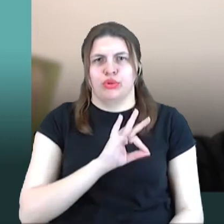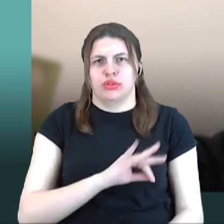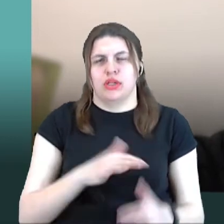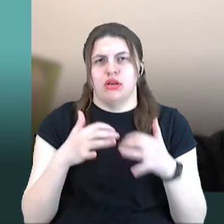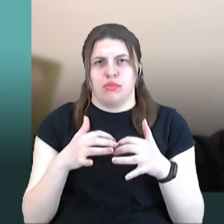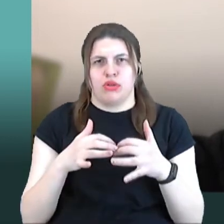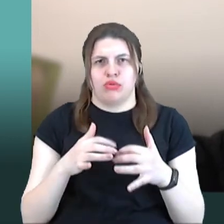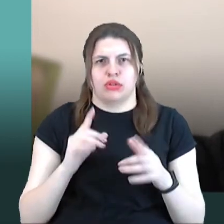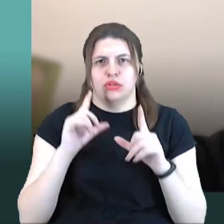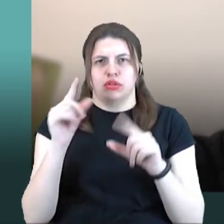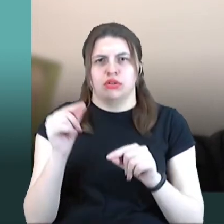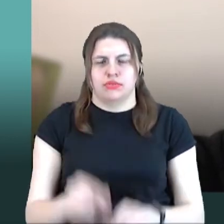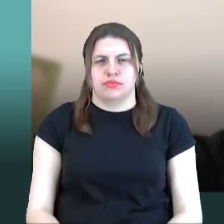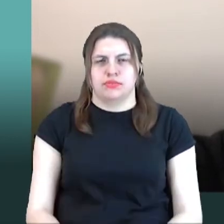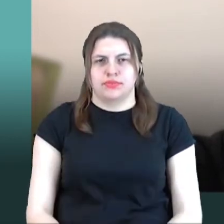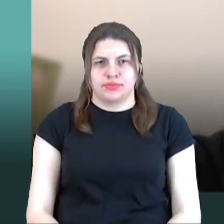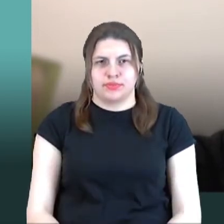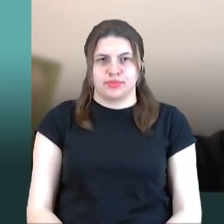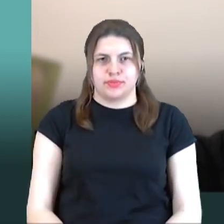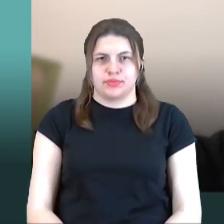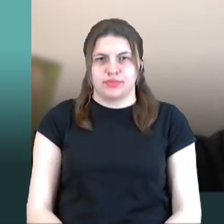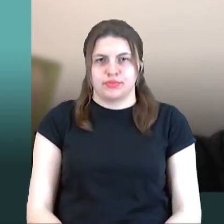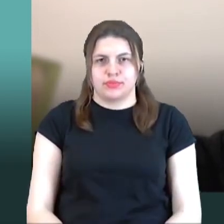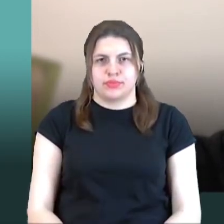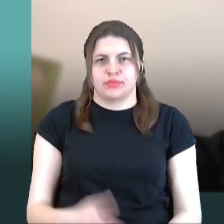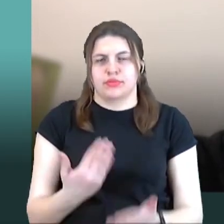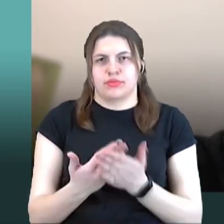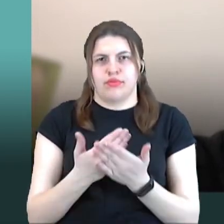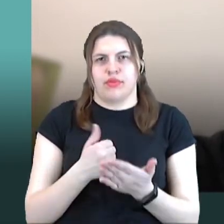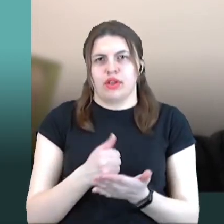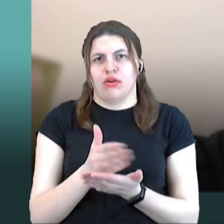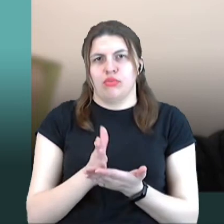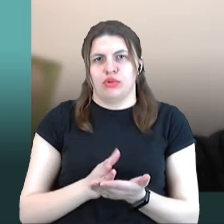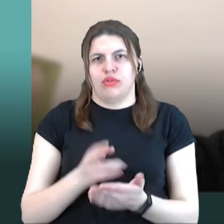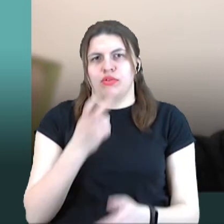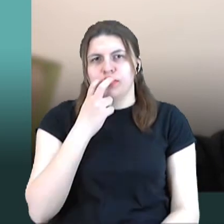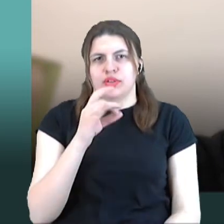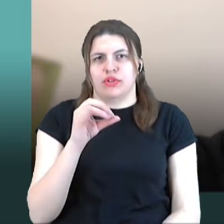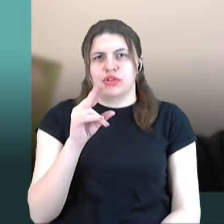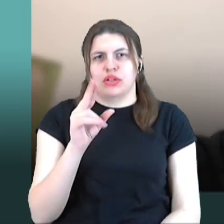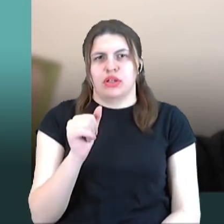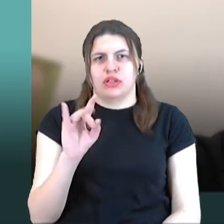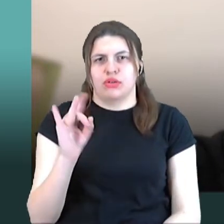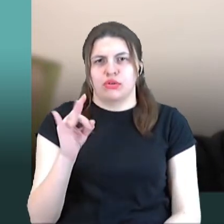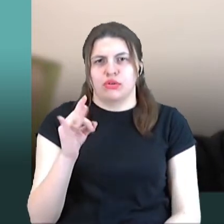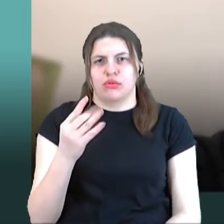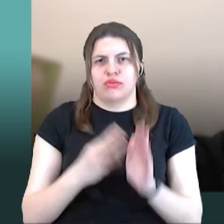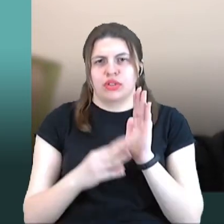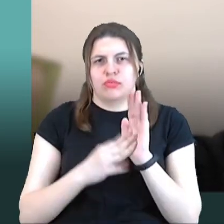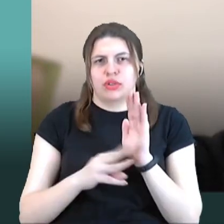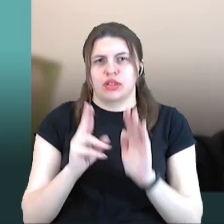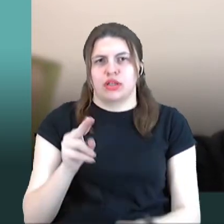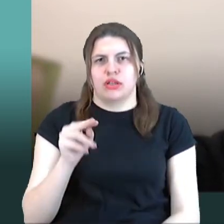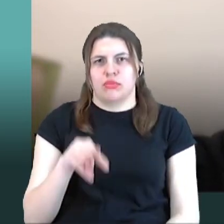візьмемо на себе обслуговування Северодонецька, рубіжного, там 80 кілометрів. От якраз до нас